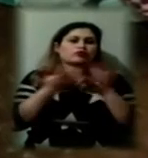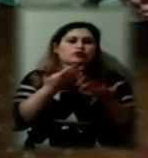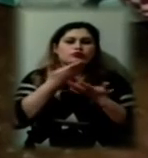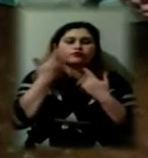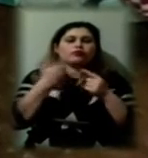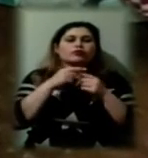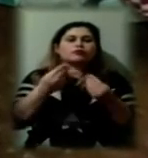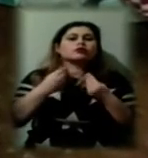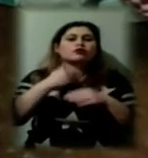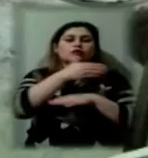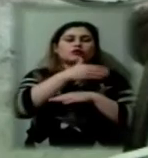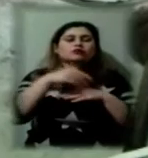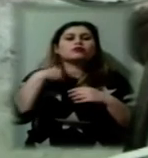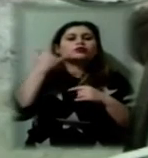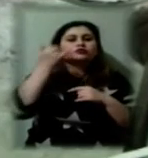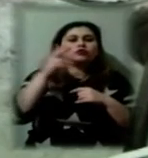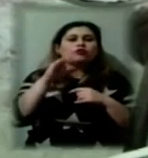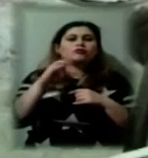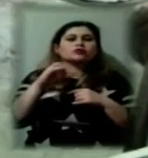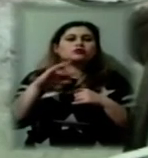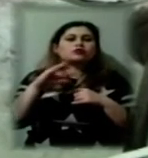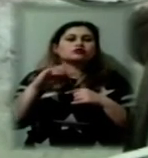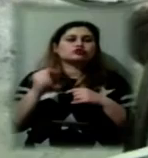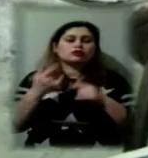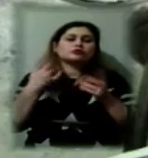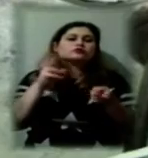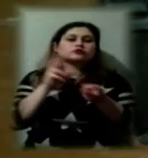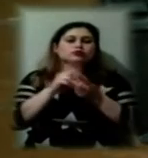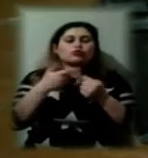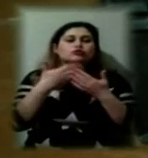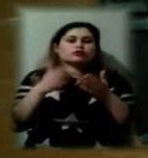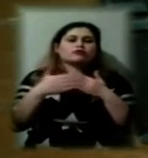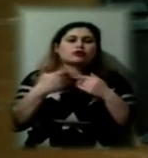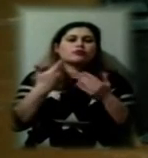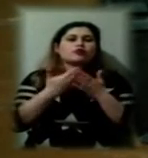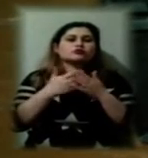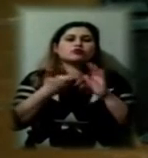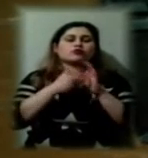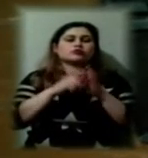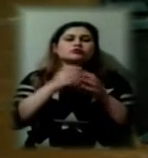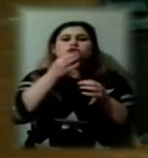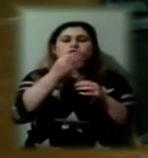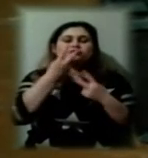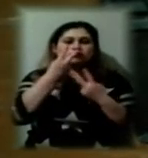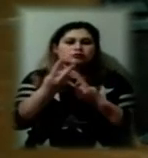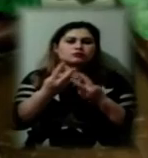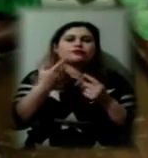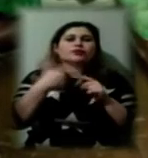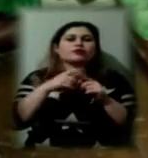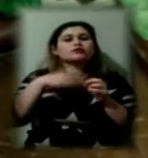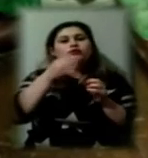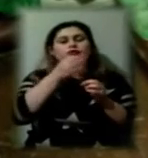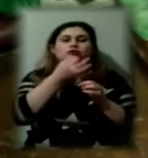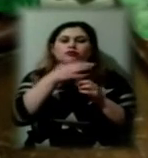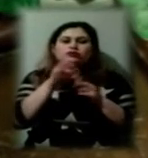адресу. Я подзвонив комендантчі, і ми зустрілися. Вона відкрила двері і показала кімнату. Сказала, дивись. Подобається, не подобається,